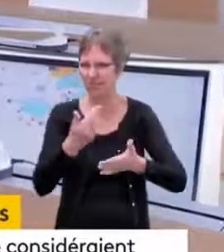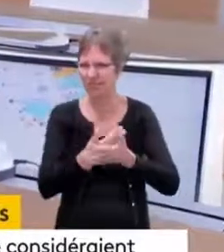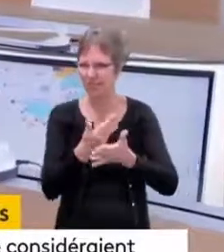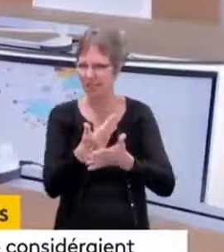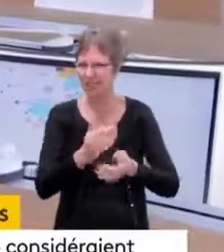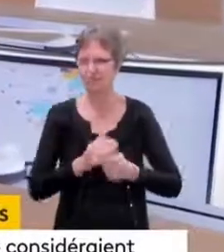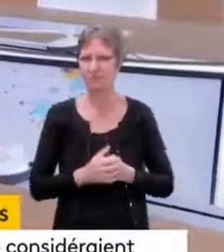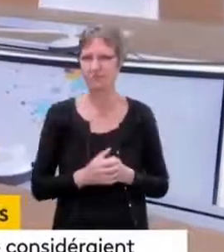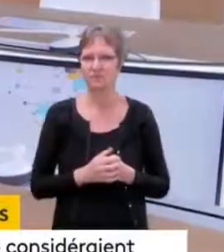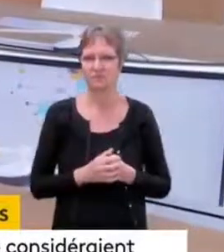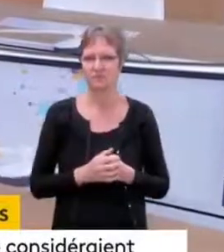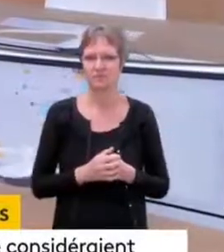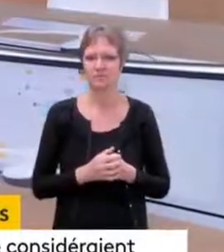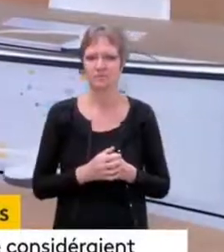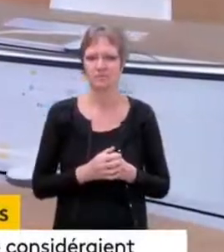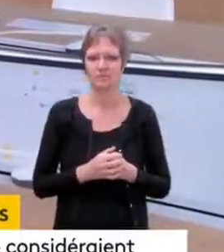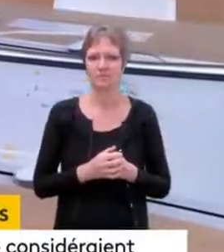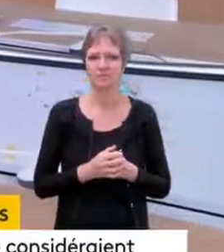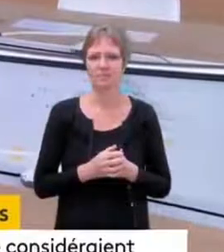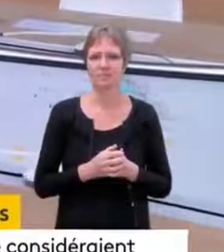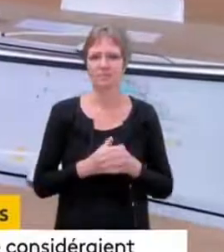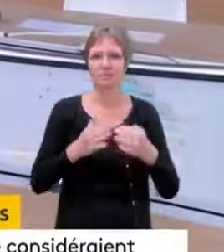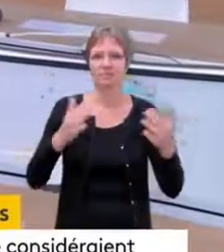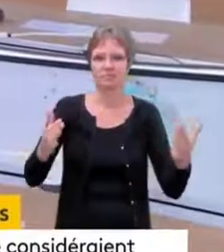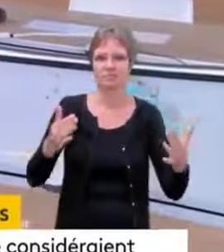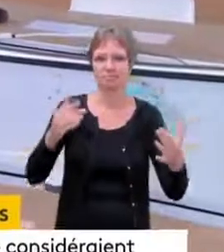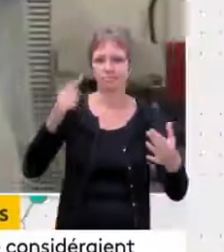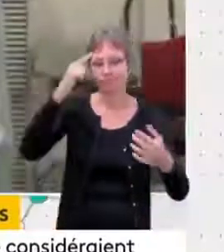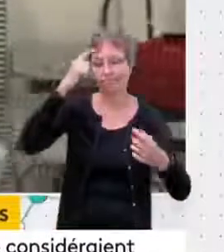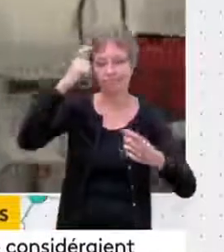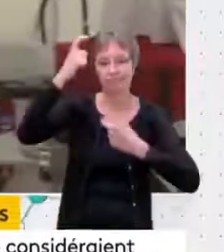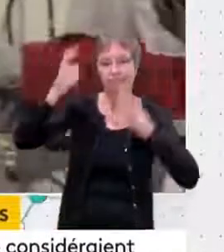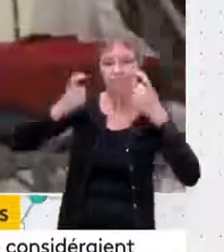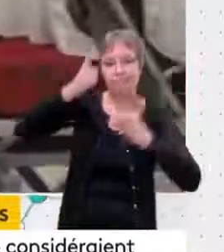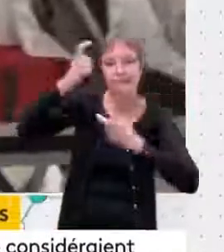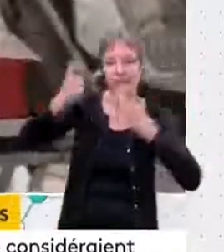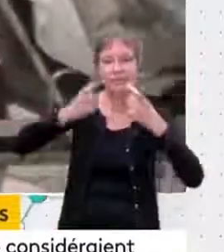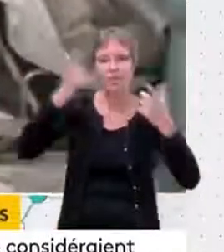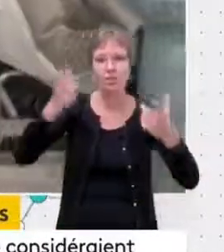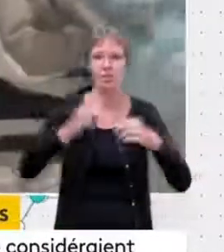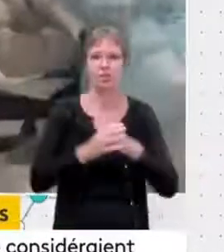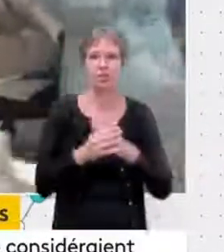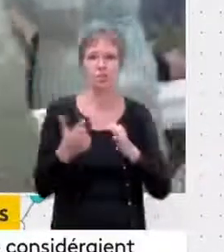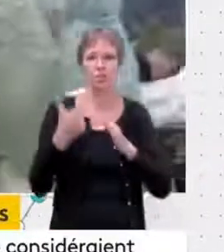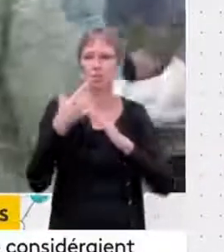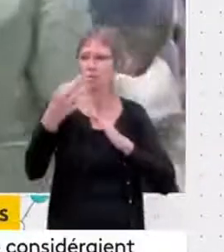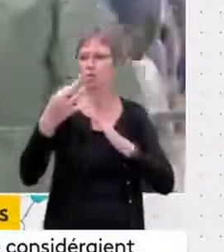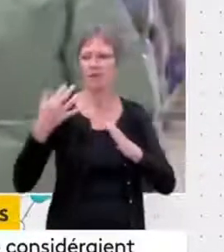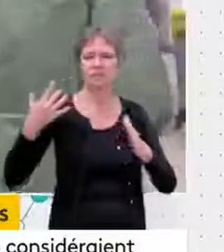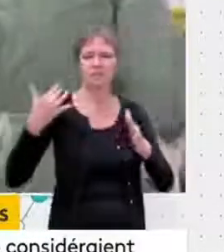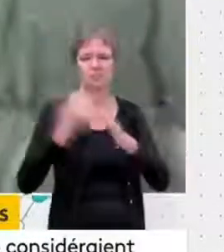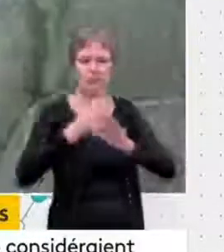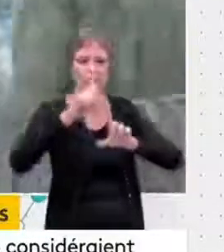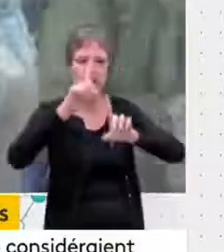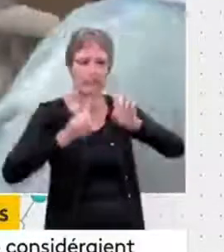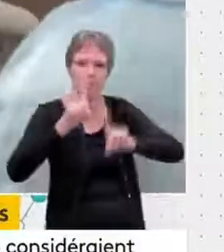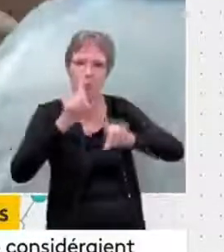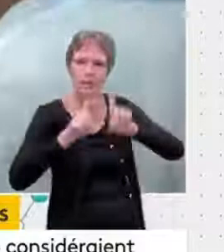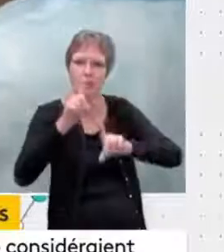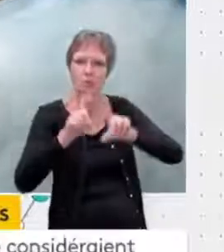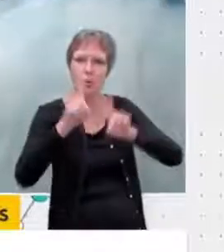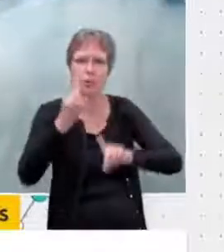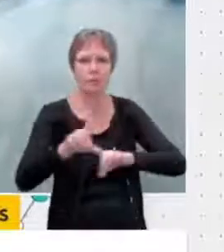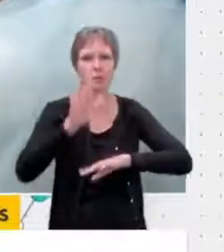selon vous, à la hauteur ? Écoutez, nous posons la question, nous posons des questions depuis maintenant deux semaines à l'occasion des